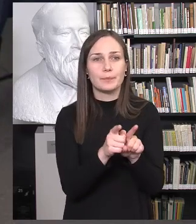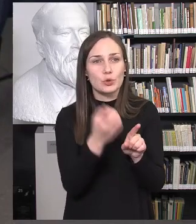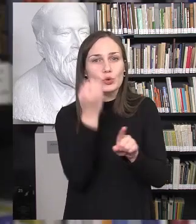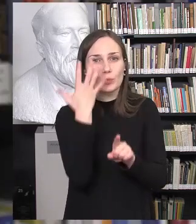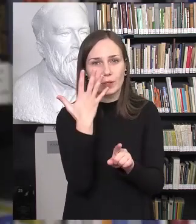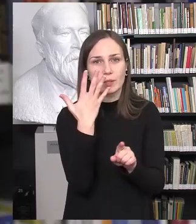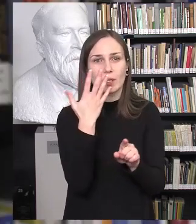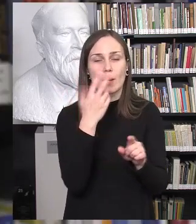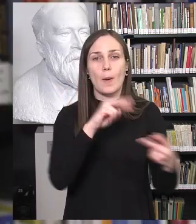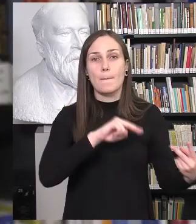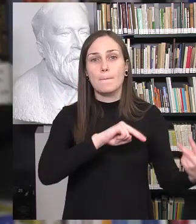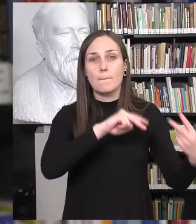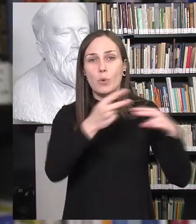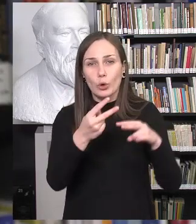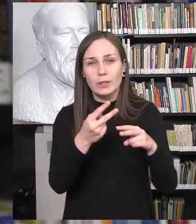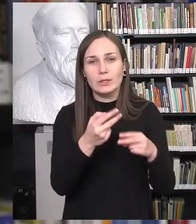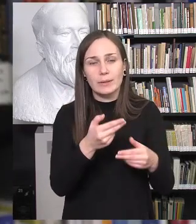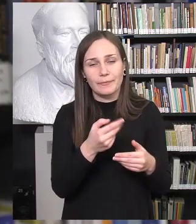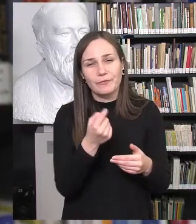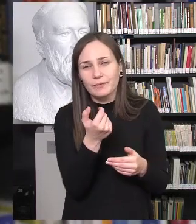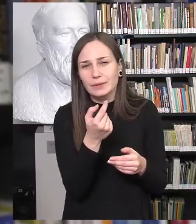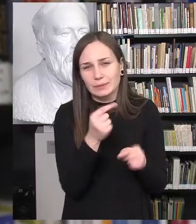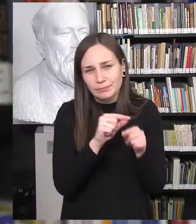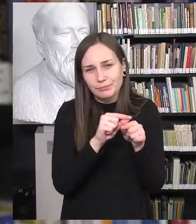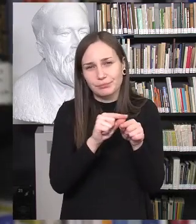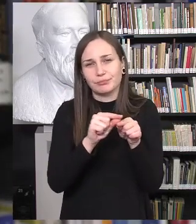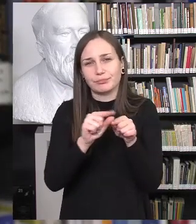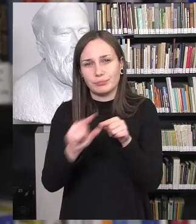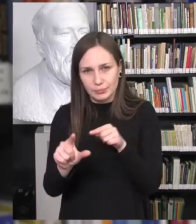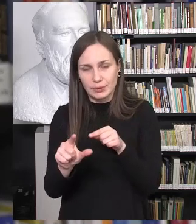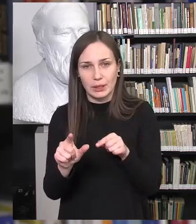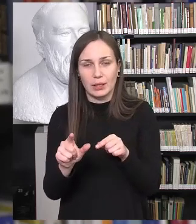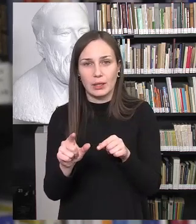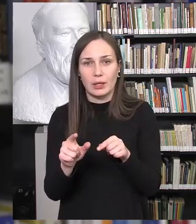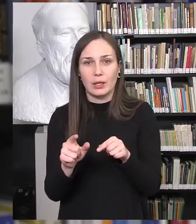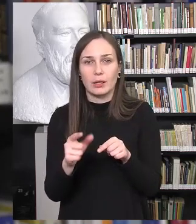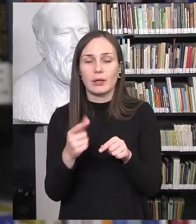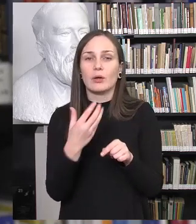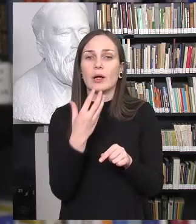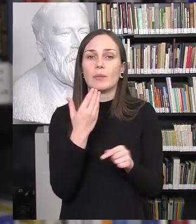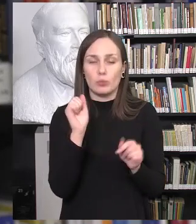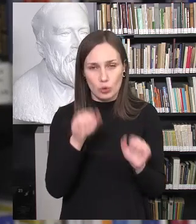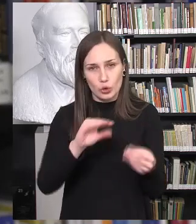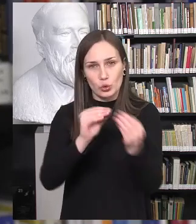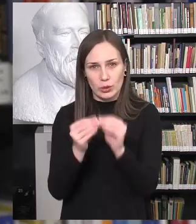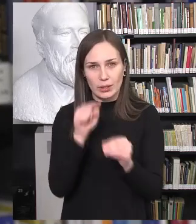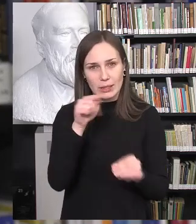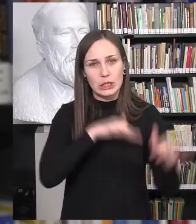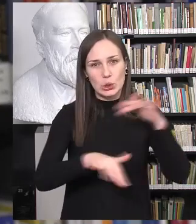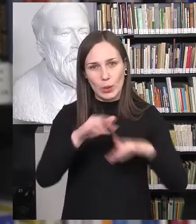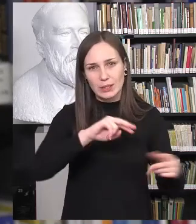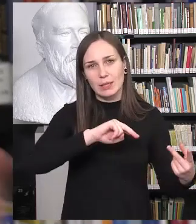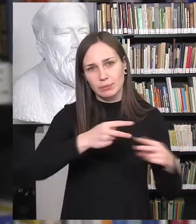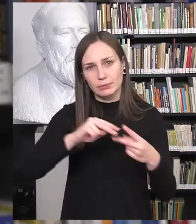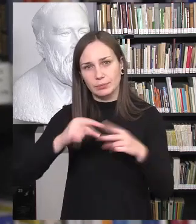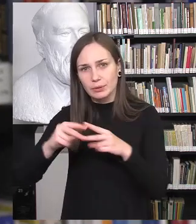pokyčiai ateina po truputį, ir kaip aš jau minėjau, manau, kad mes šią galim gal visi sutart, kad ta situacija kinta į tokį